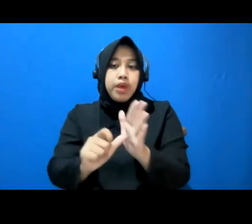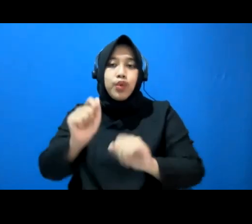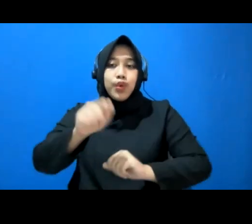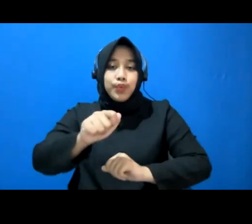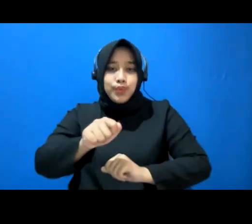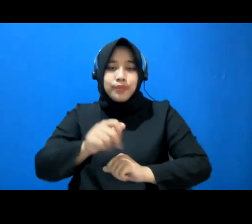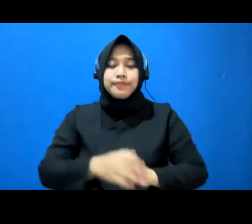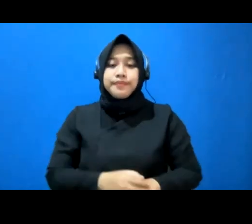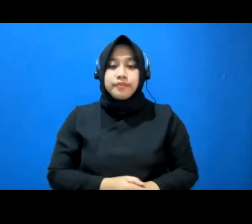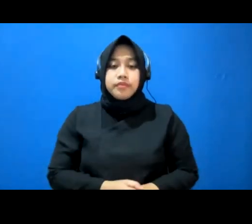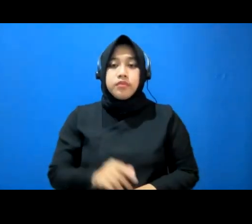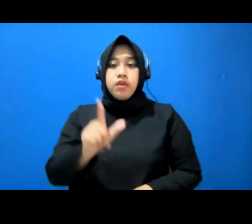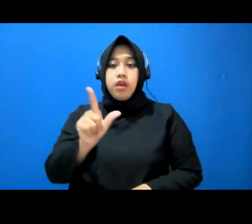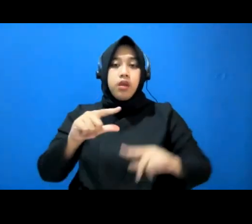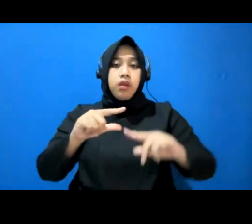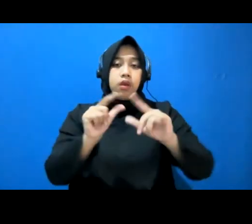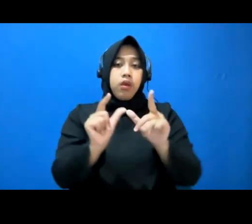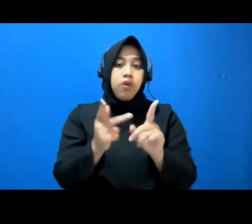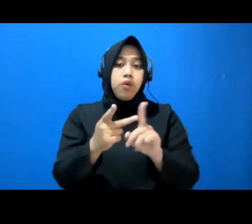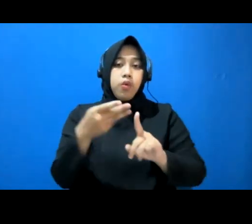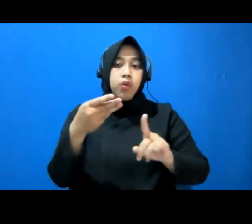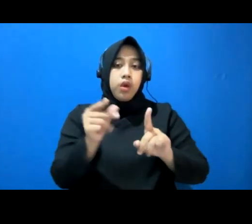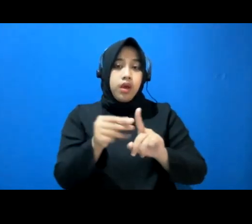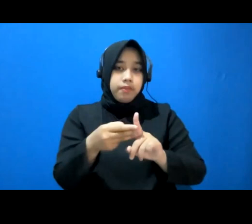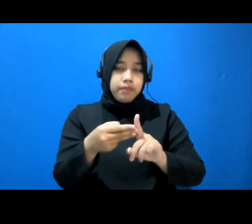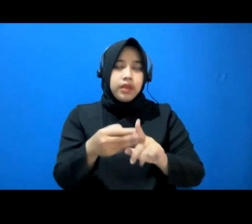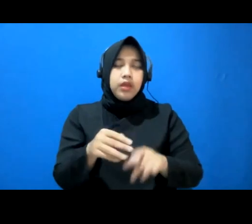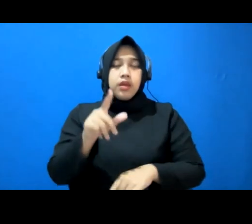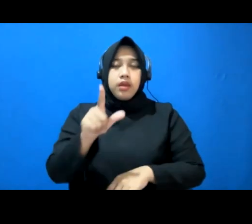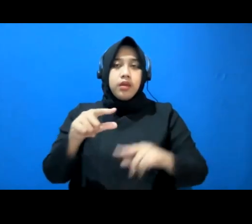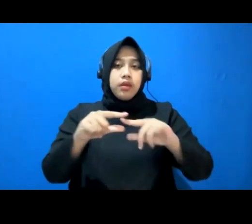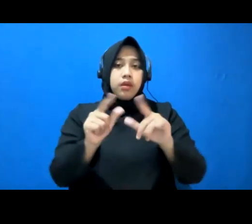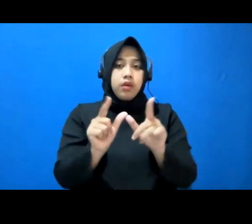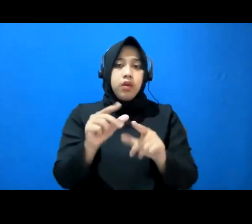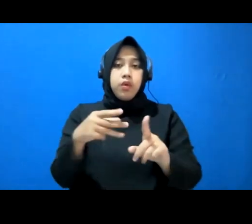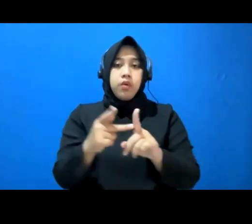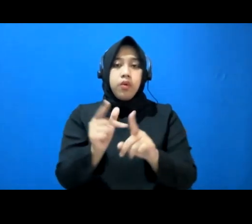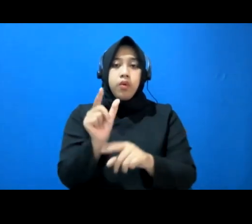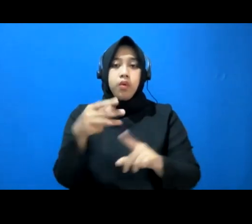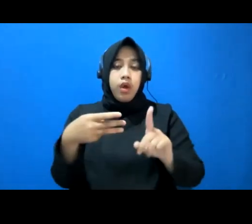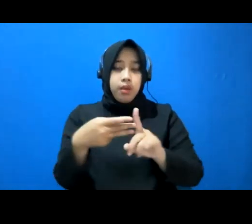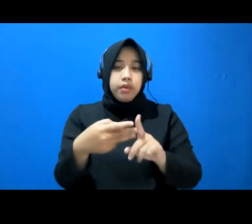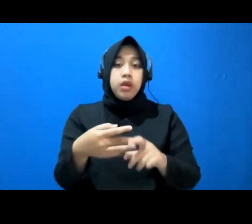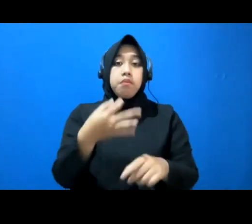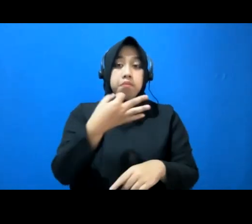Low Hub sendiri walaupun baru tapi sudah ada kompetitor.